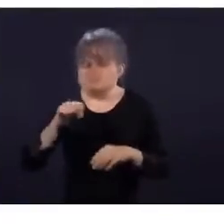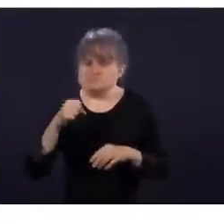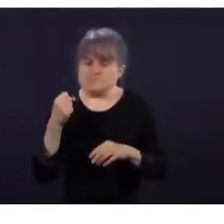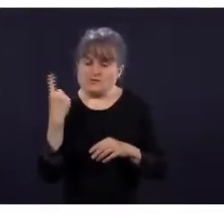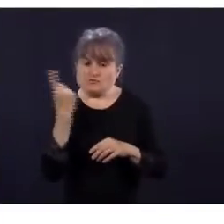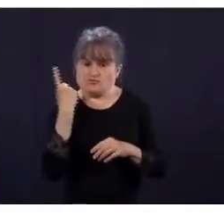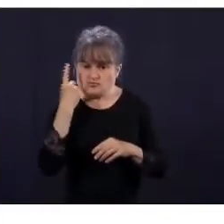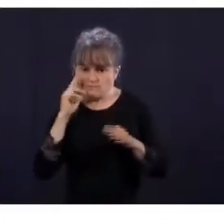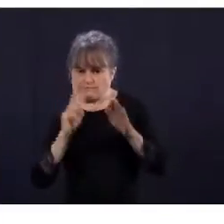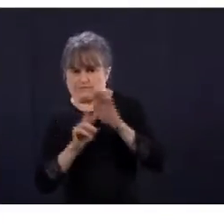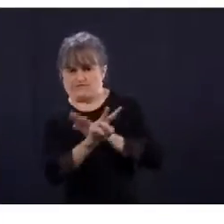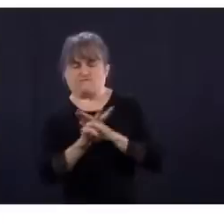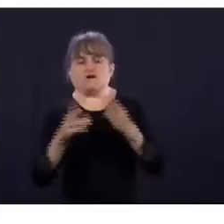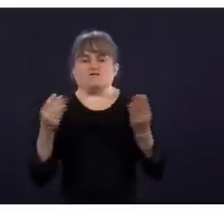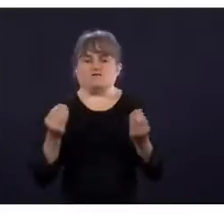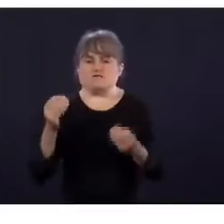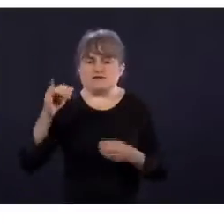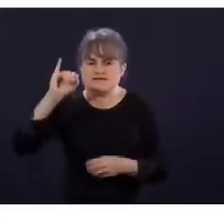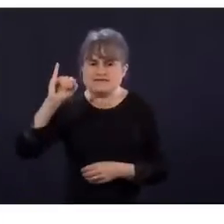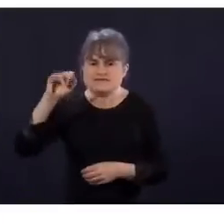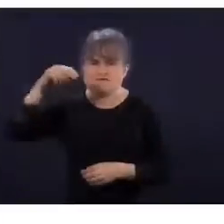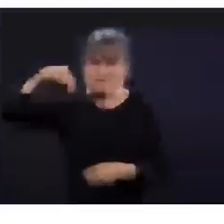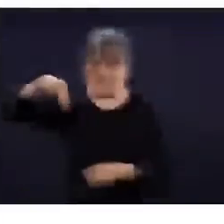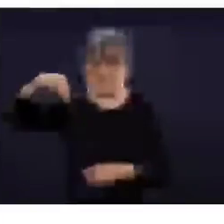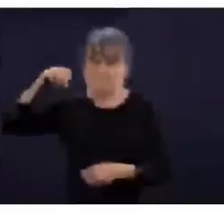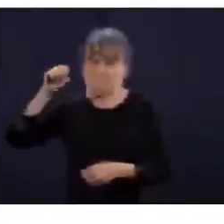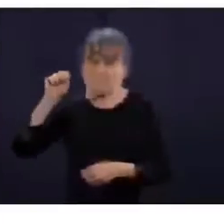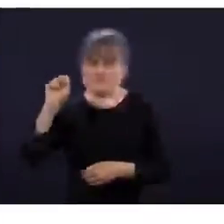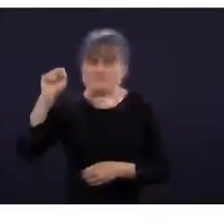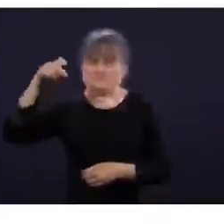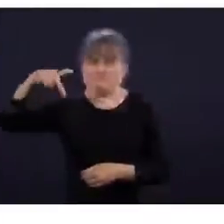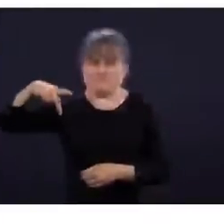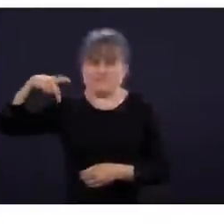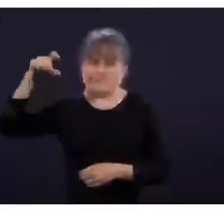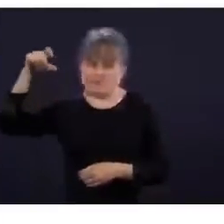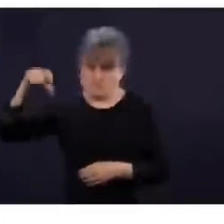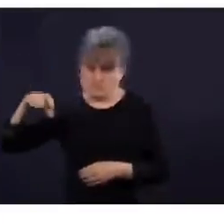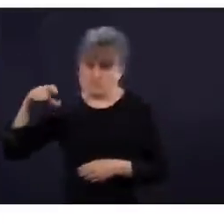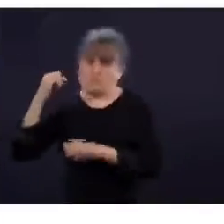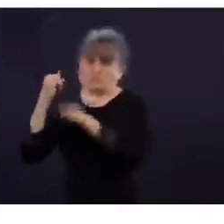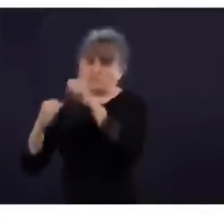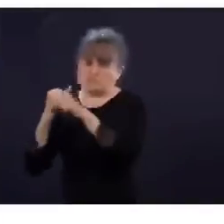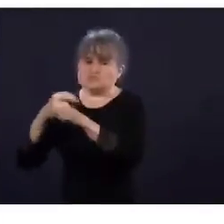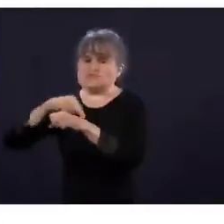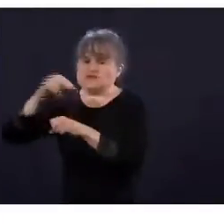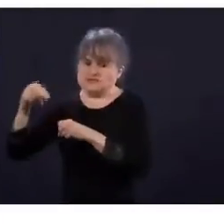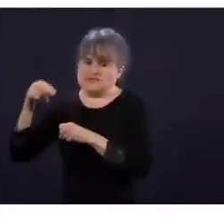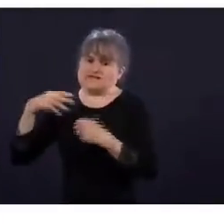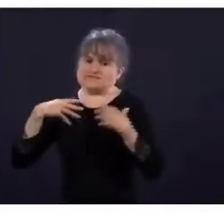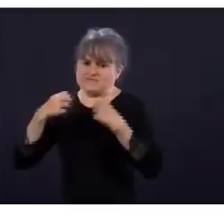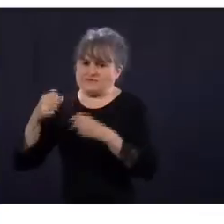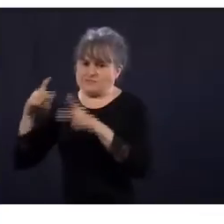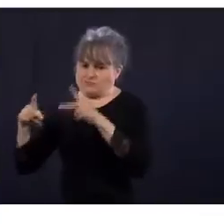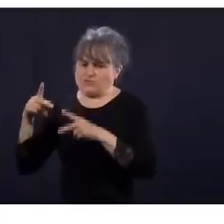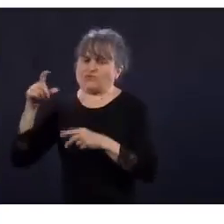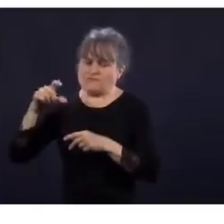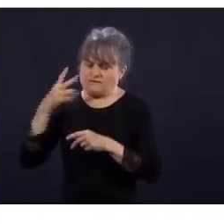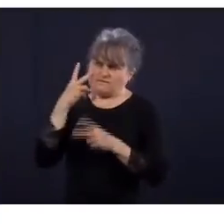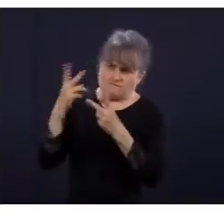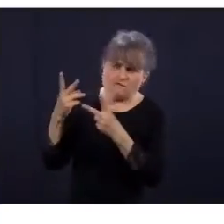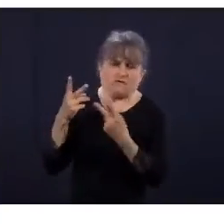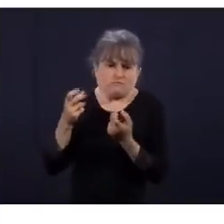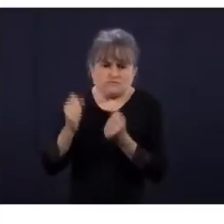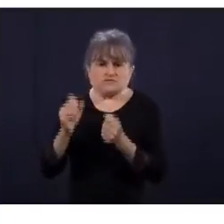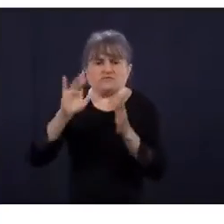stable. Il y une petite marge de manœuvre. Donc, quand on déconfine, on se dit peut-être qu va y une augmentation des cas.